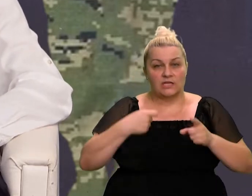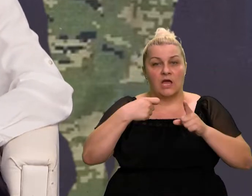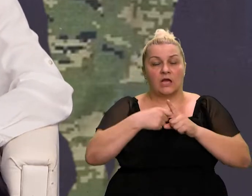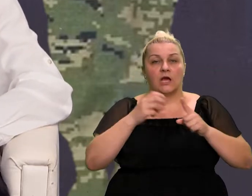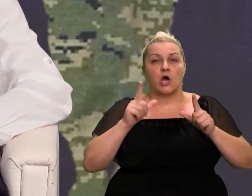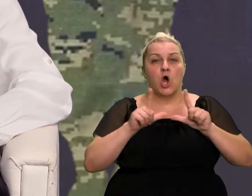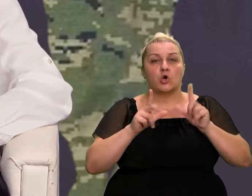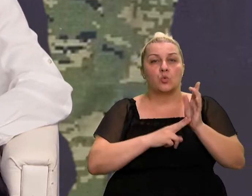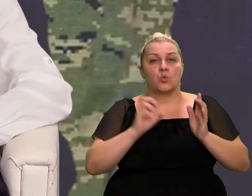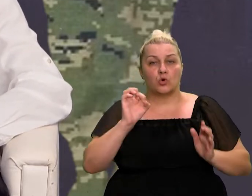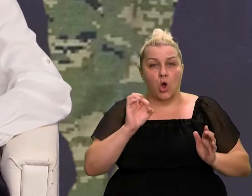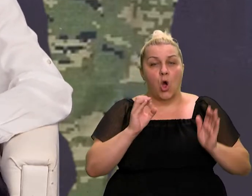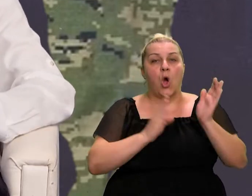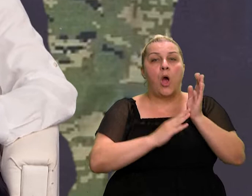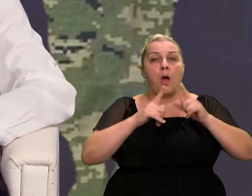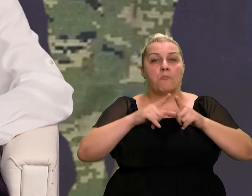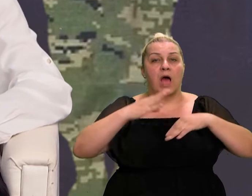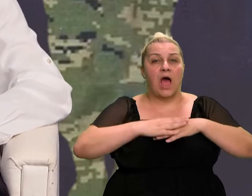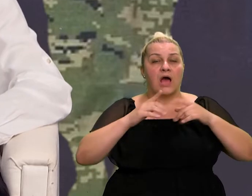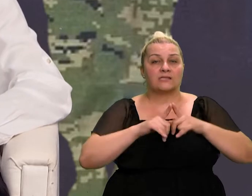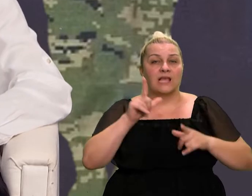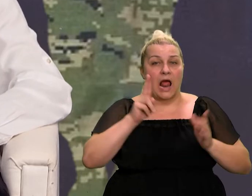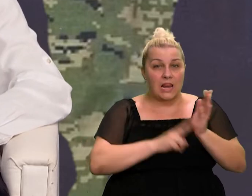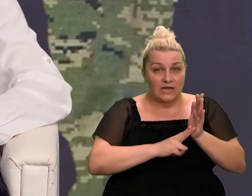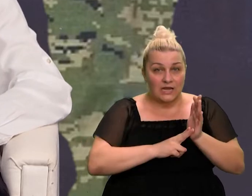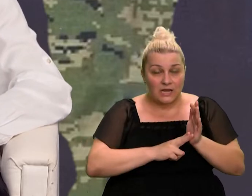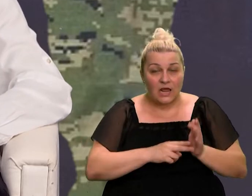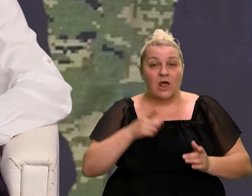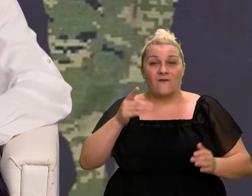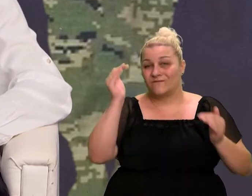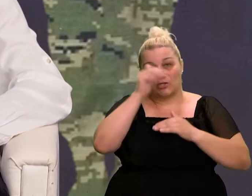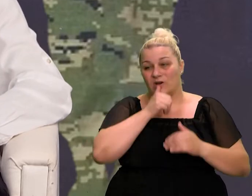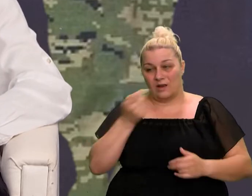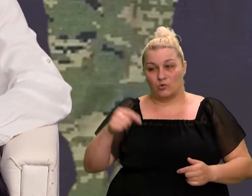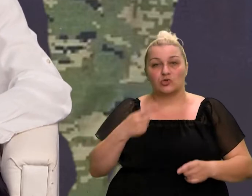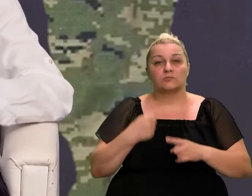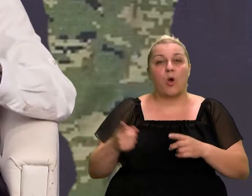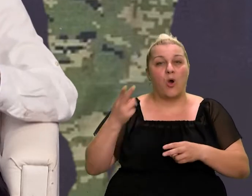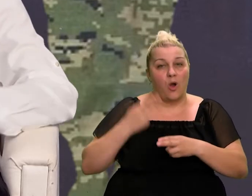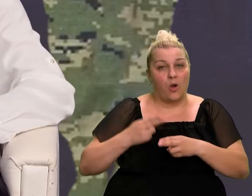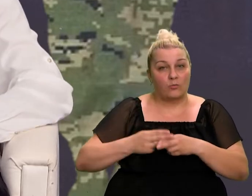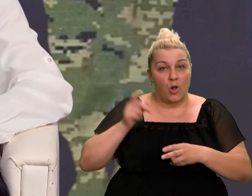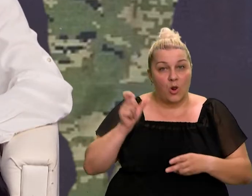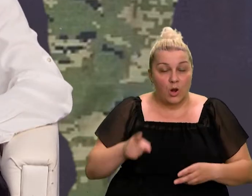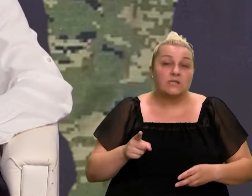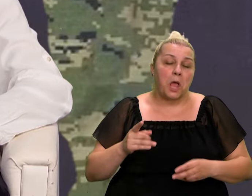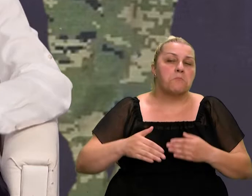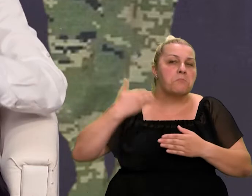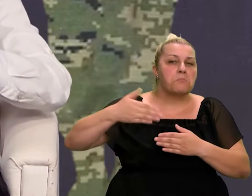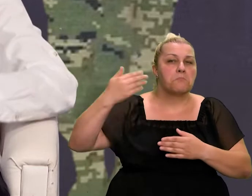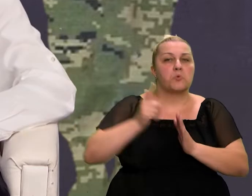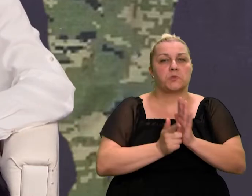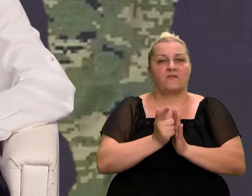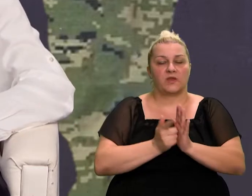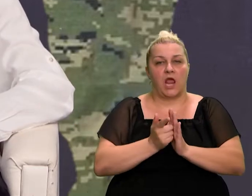naš kruno Mazalin, umrveni pukovnik koji zbog zdravstvenih problema nije već raz s nama u studiju, ali bit će vremena za našeg kruna,